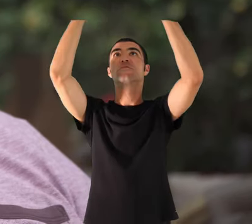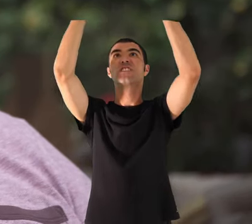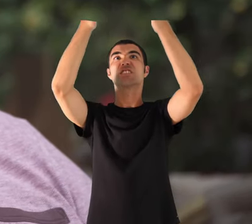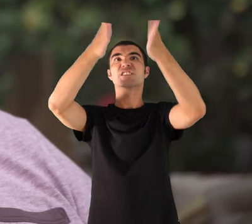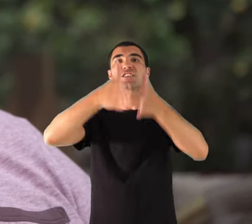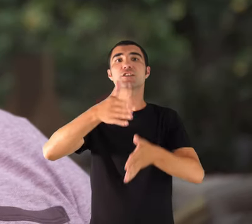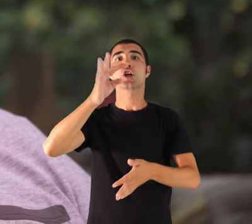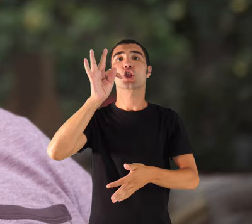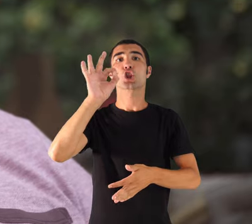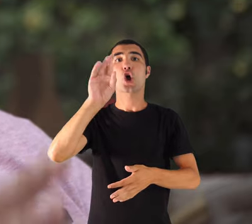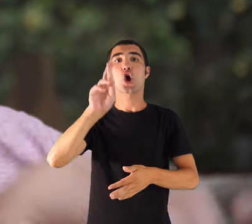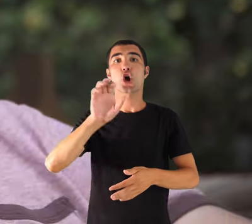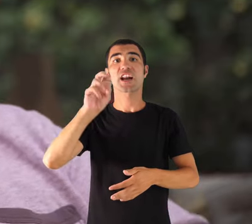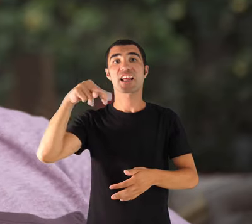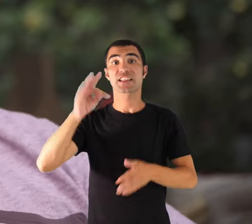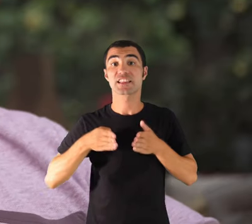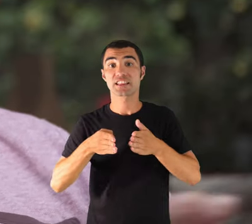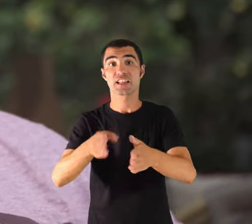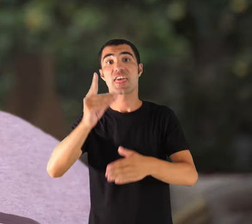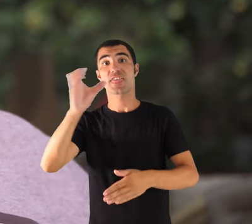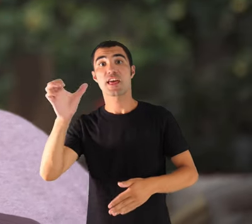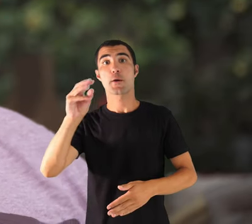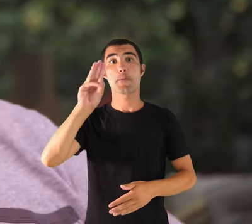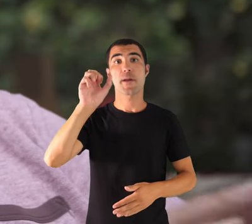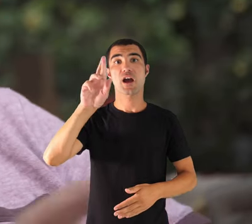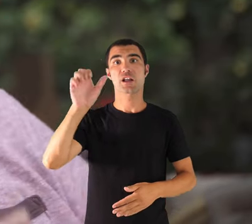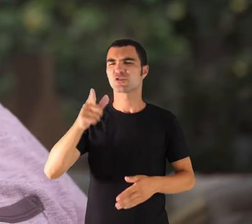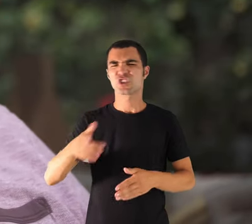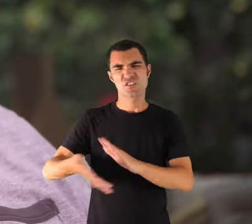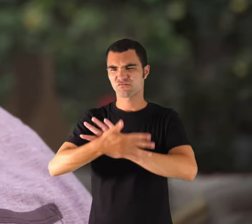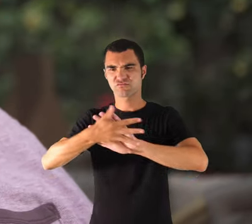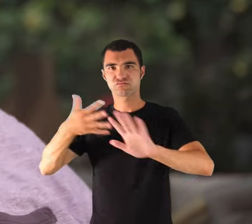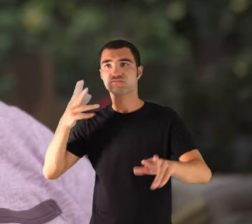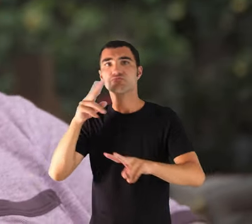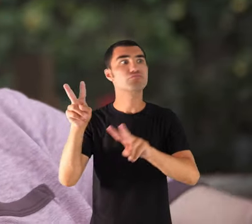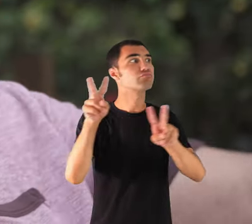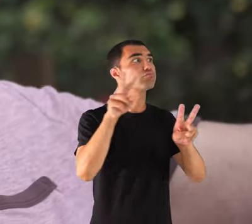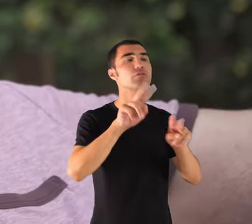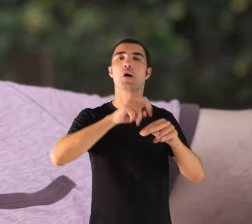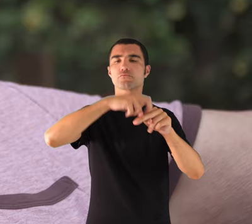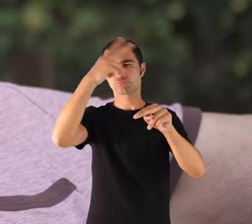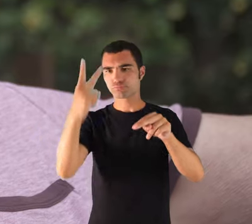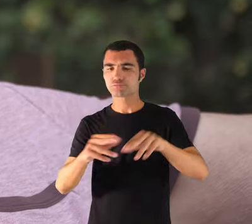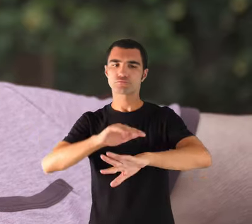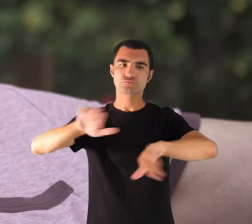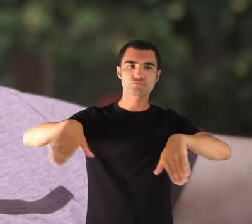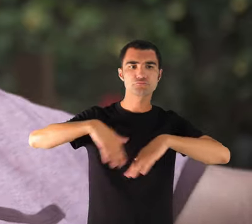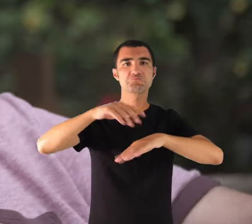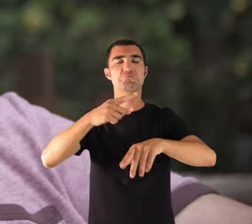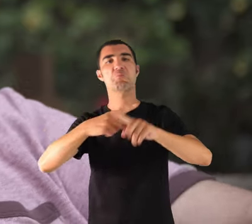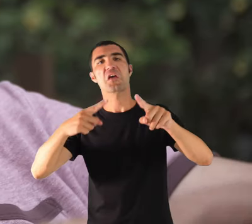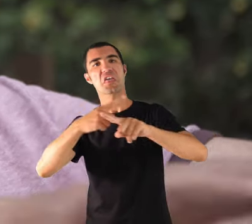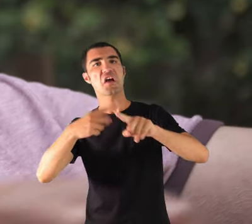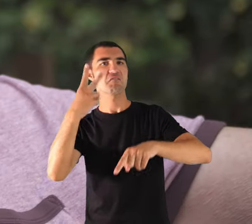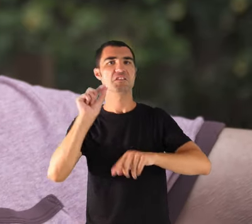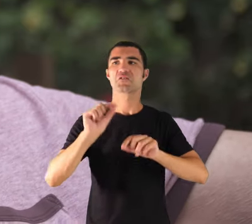davant fondo, ell sa tirava la mà, nedava, la mitja hora vint minuts, quan arribàvem a sa calobra, tot